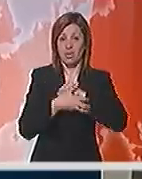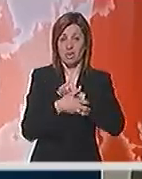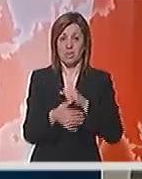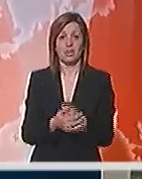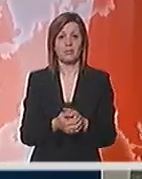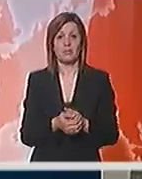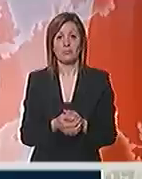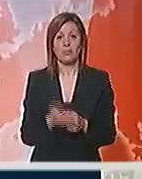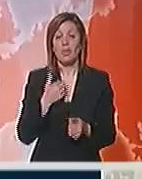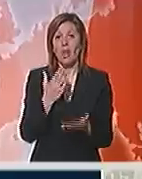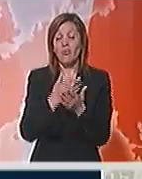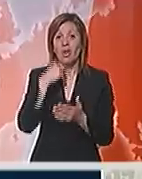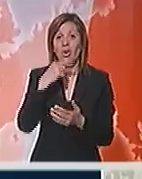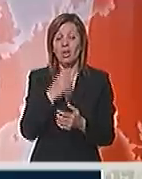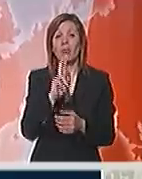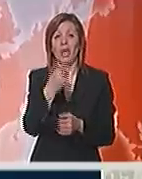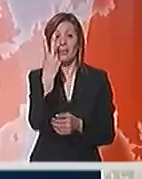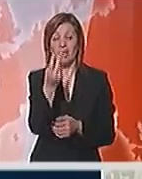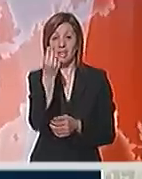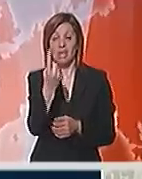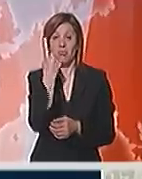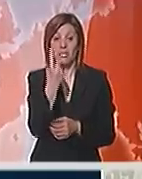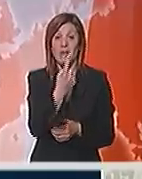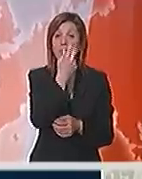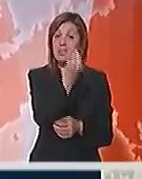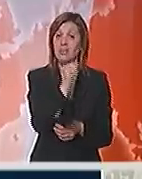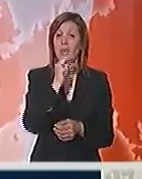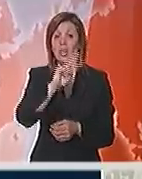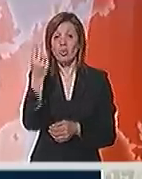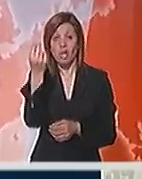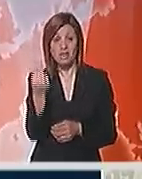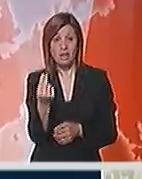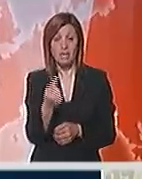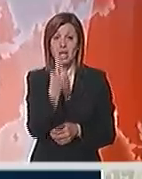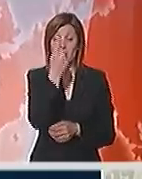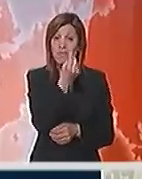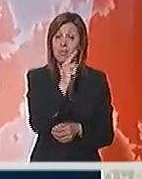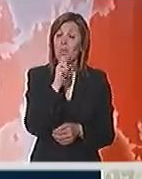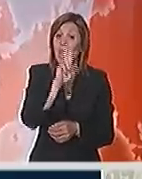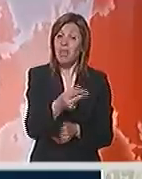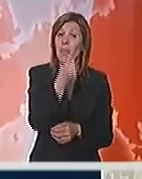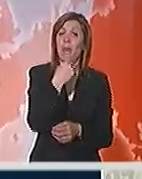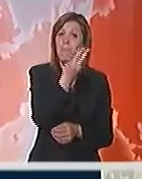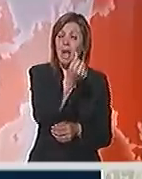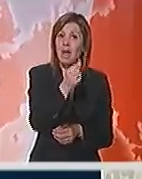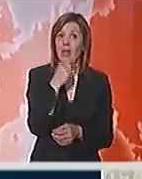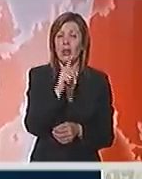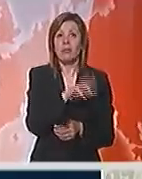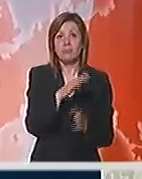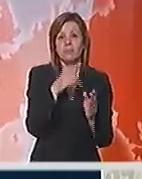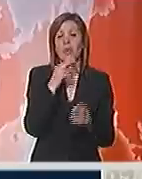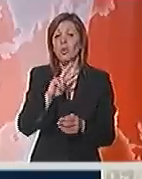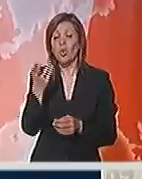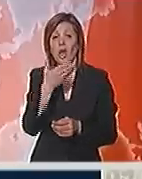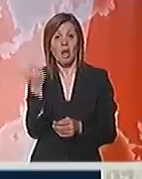Ja sam već govorio, u Srbije ima dve Srbije, prva Srbije, druga Srbije. I prva Srbije koja ima pare, koja je manja, ali ima pare, druga Srbije koja